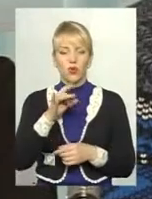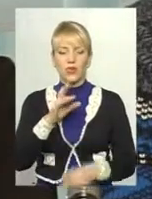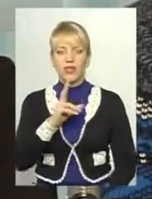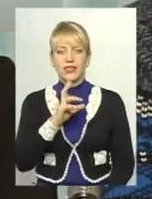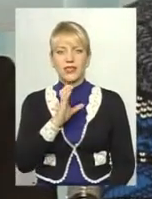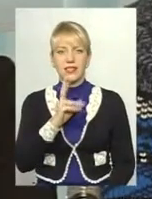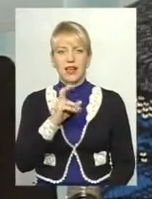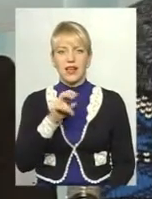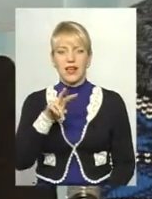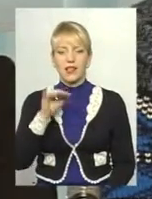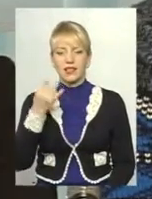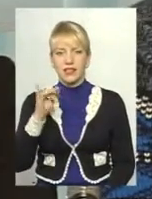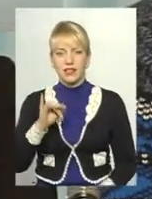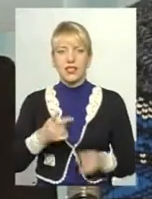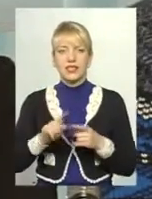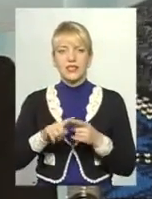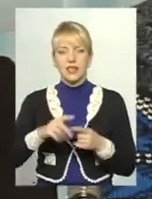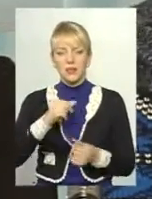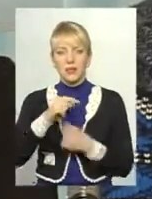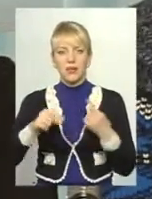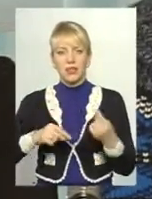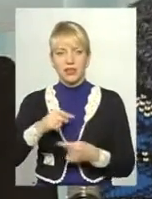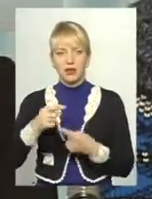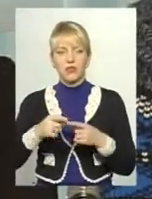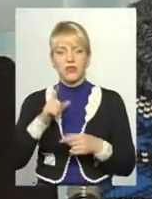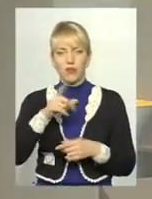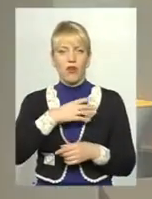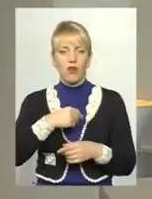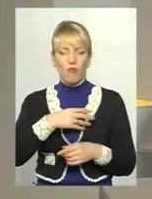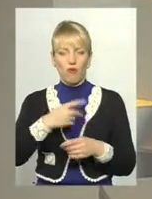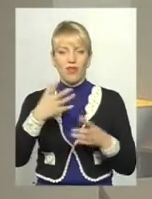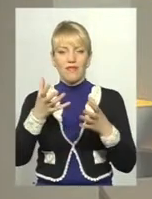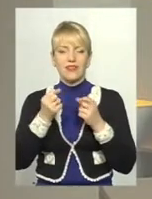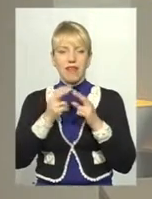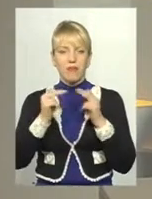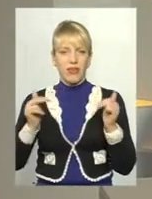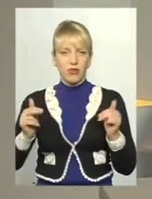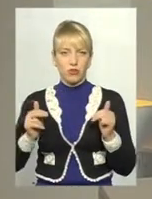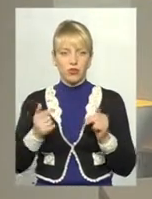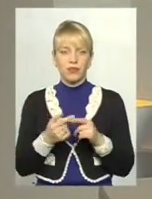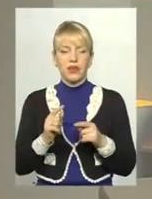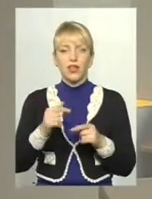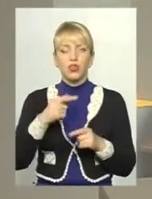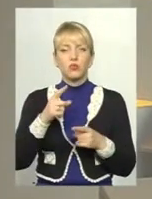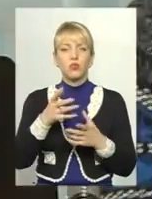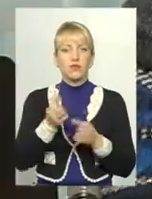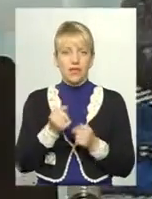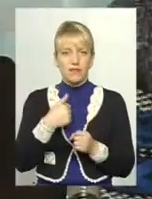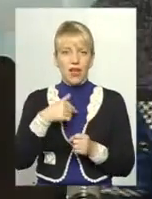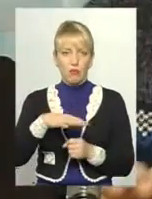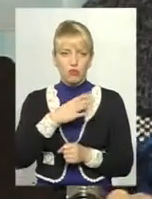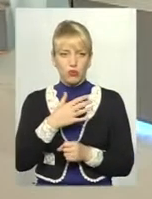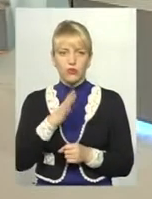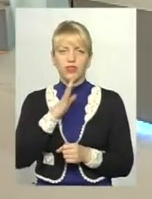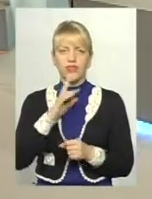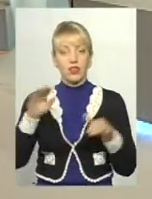підприємець зі Львова, мій приєдер, все-таки один маєток в Отракові взяв. І чому взяв? Знов-таки, я був, ще дівчата,